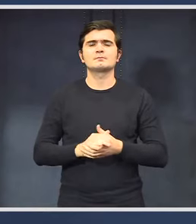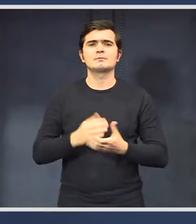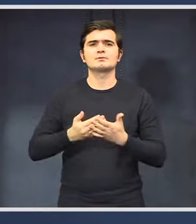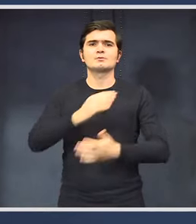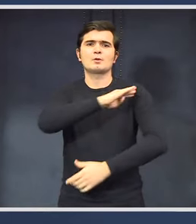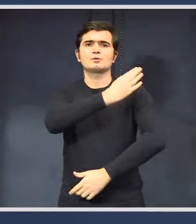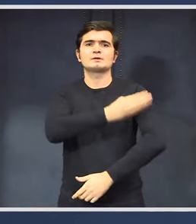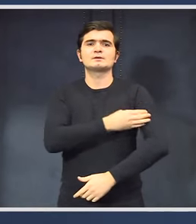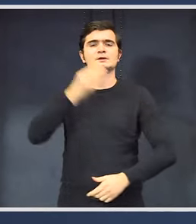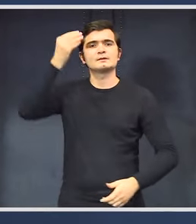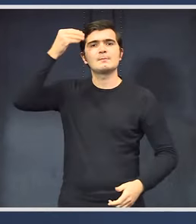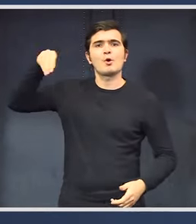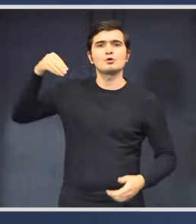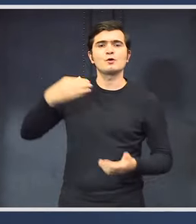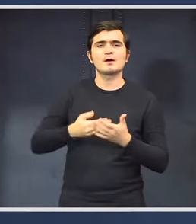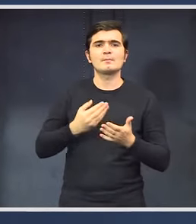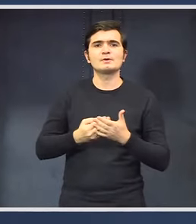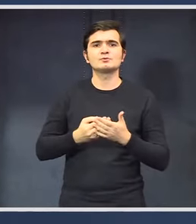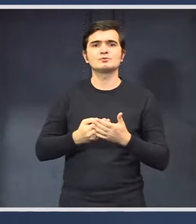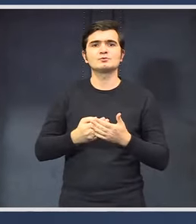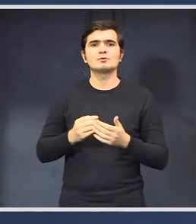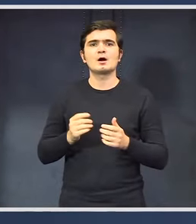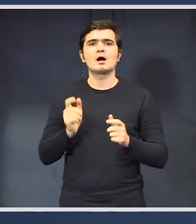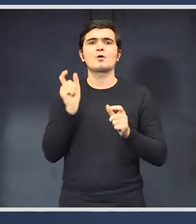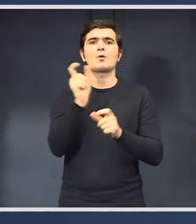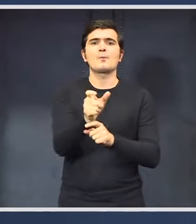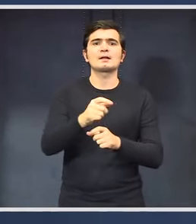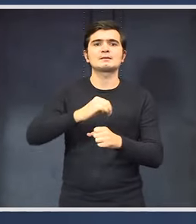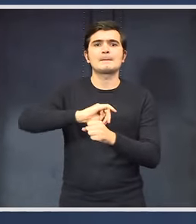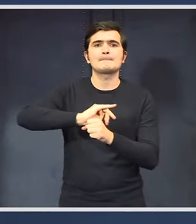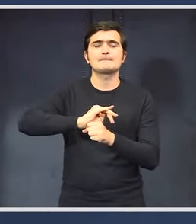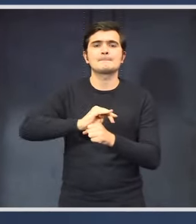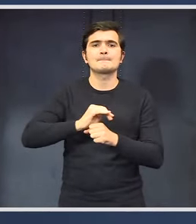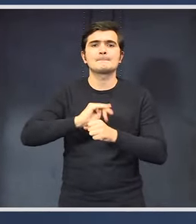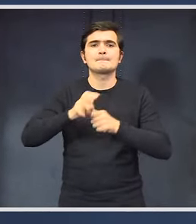în eforturile de combatere a pandemiei COVID-19